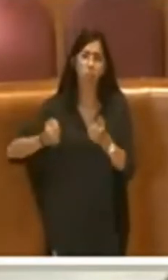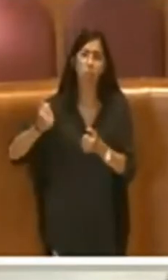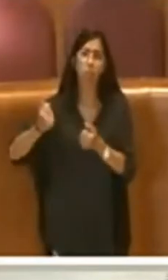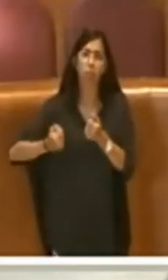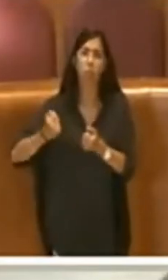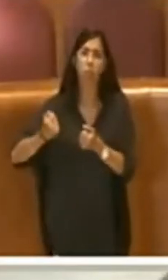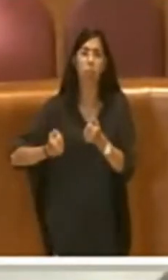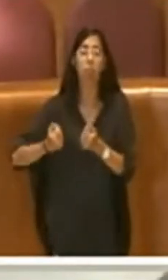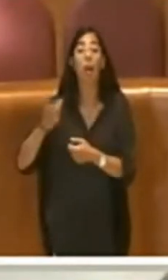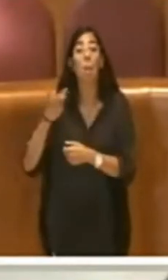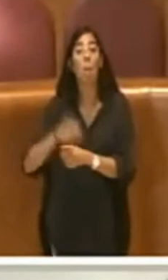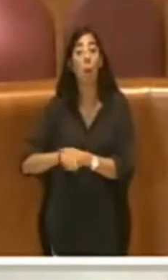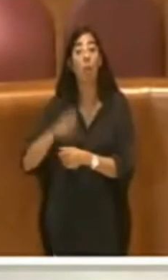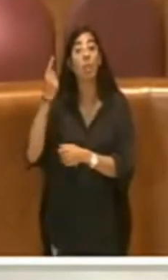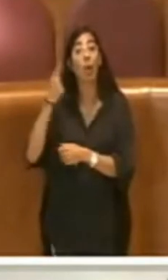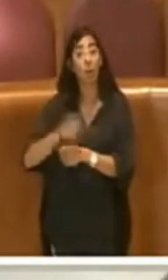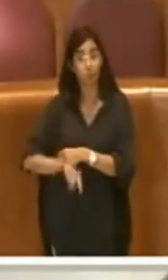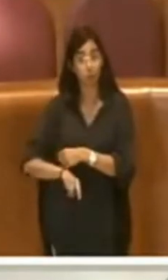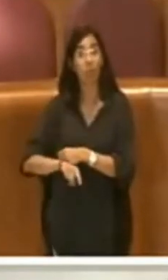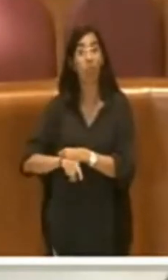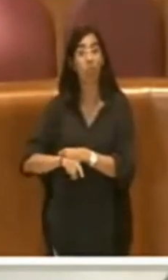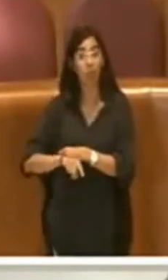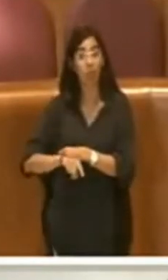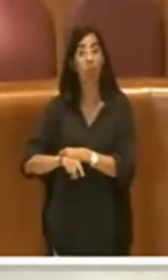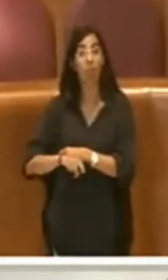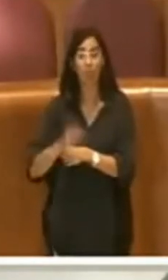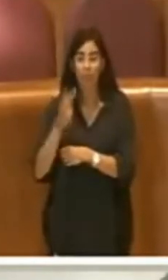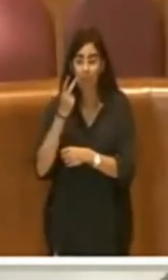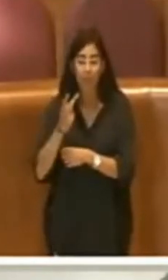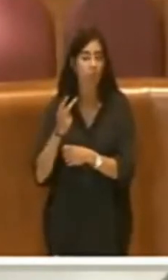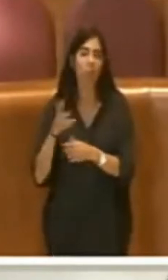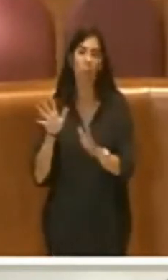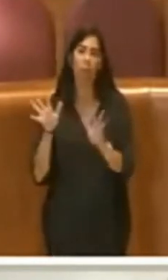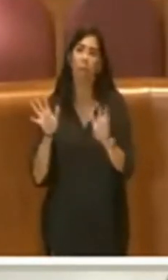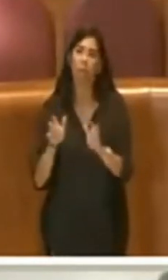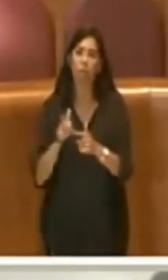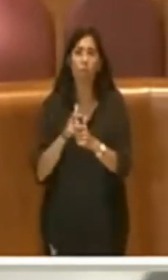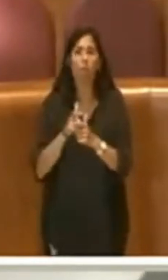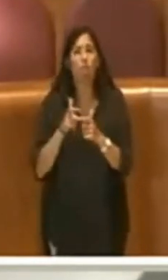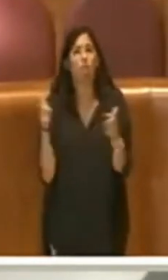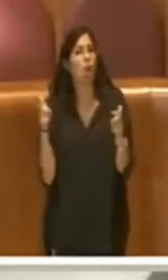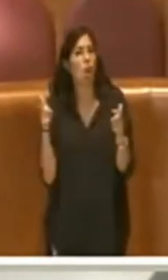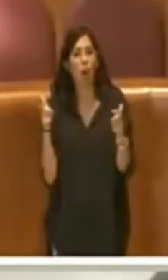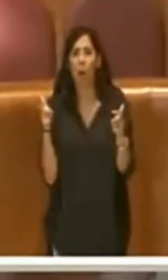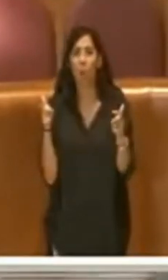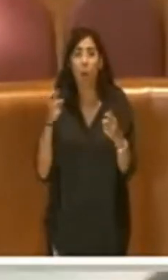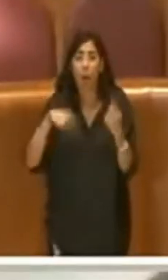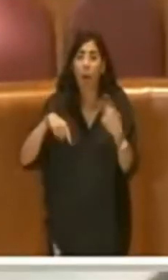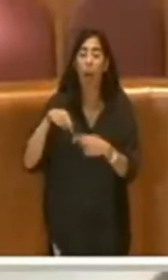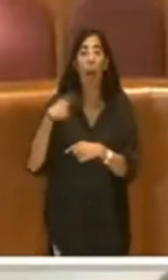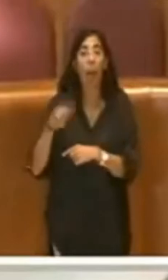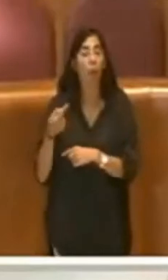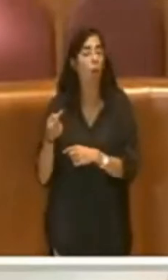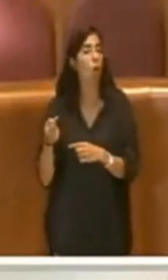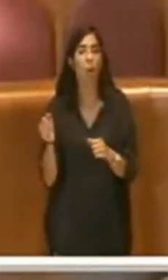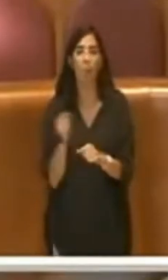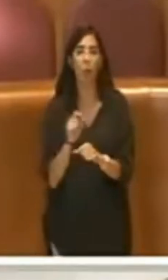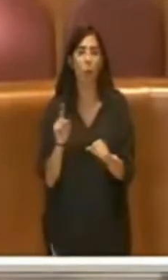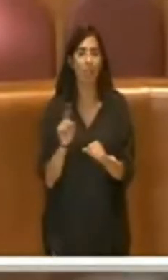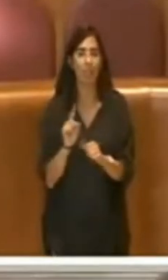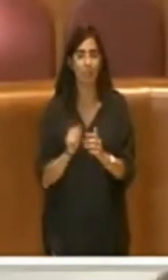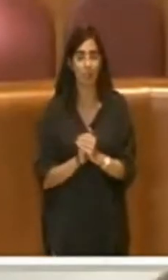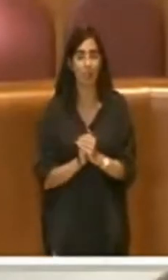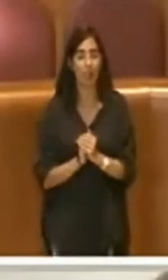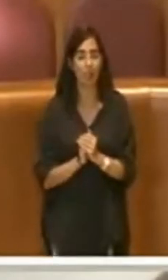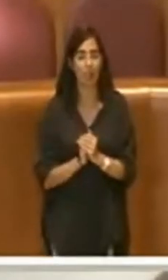cui sono oggettivamente troppo vecchi per poter circolare. E questa amministrazione ha